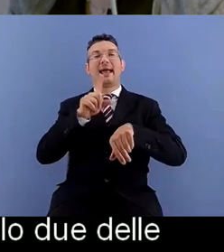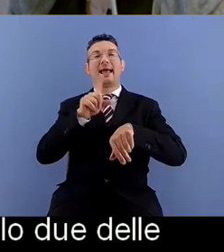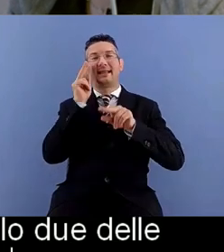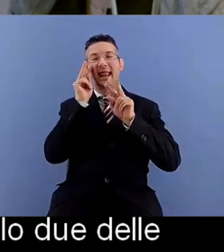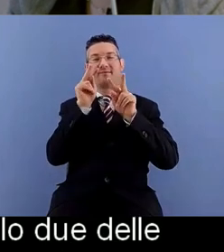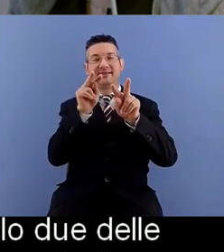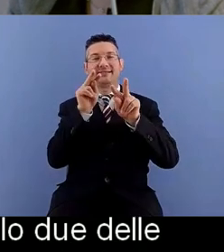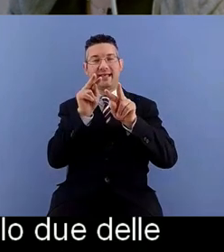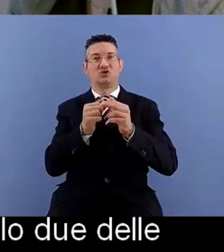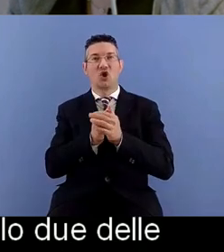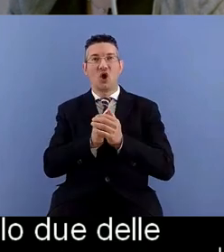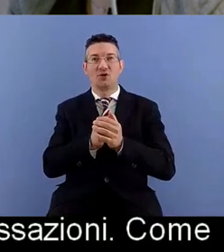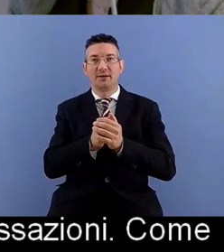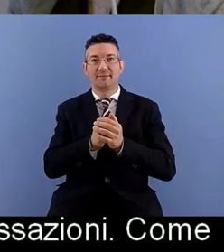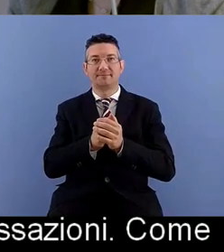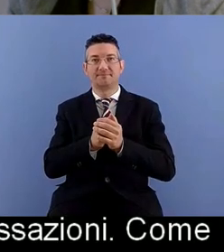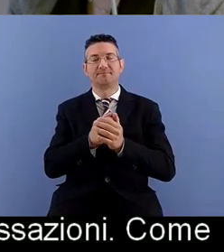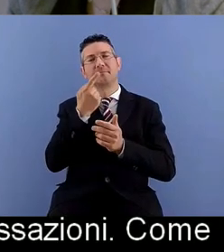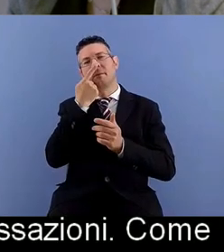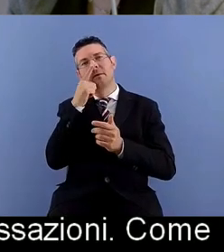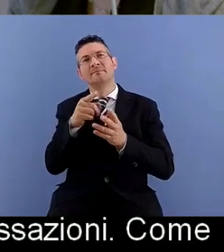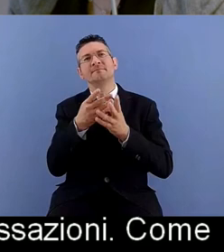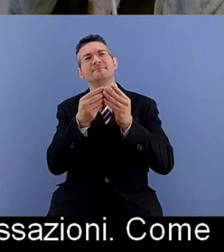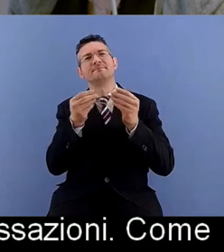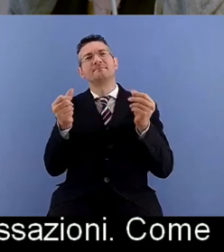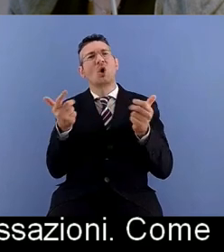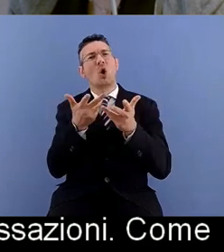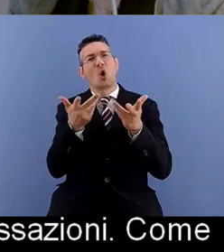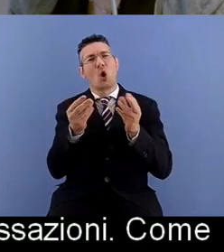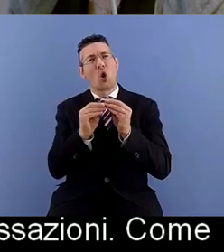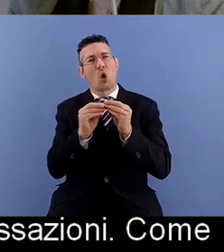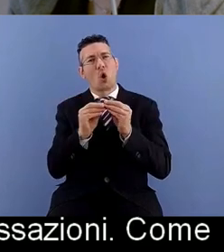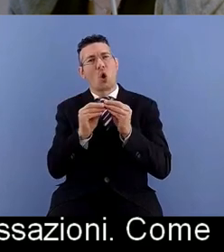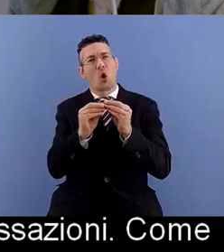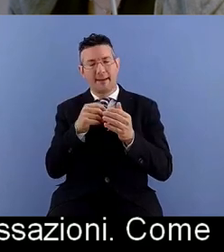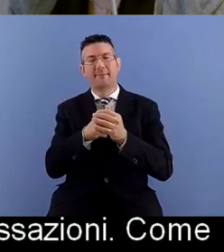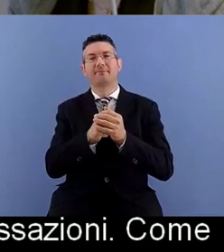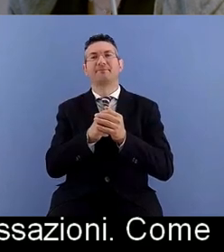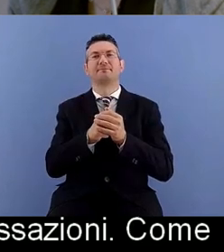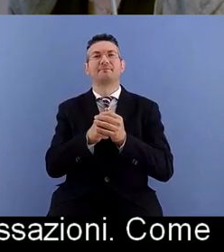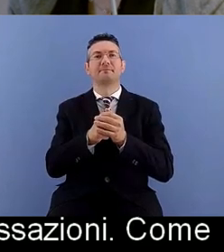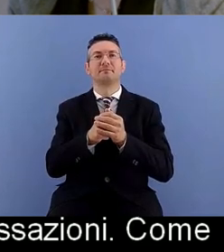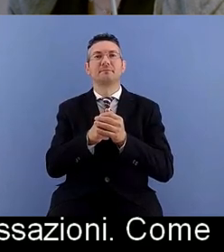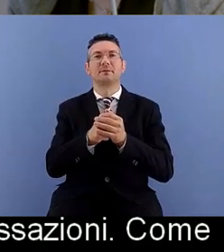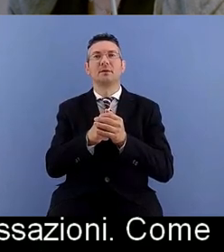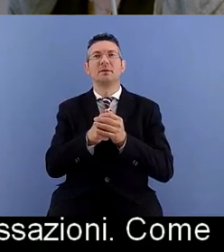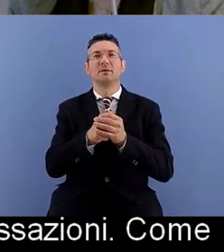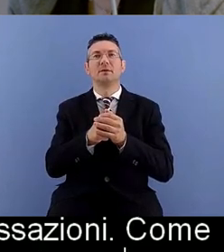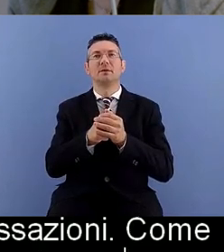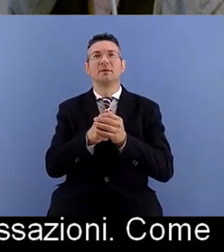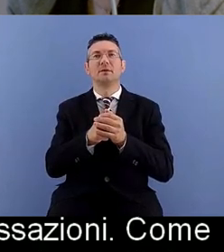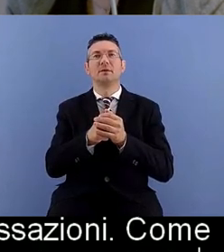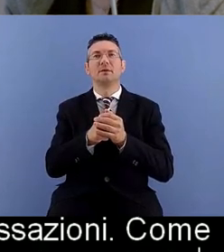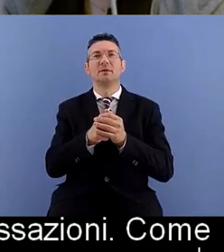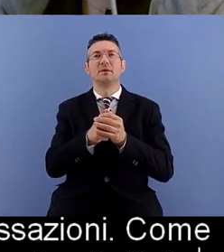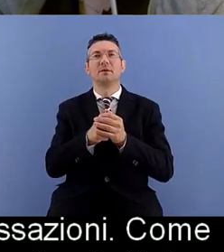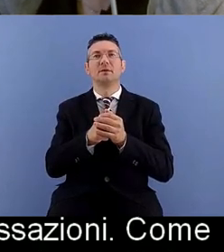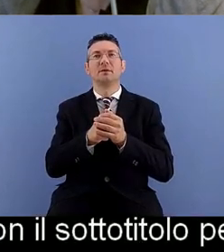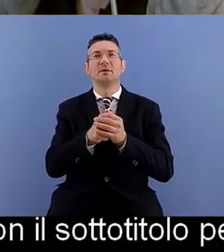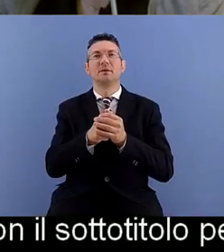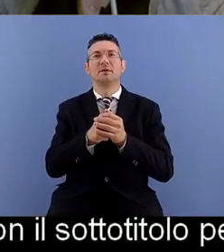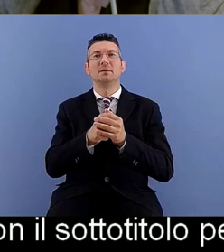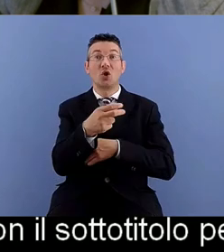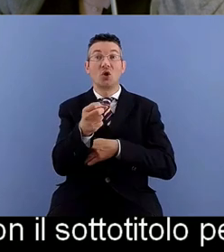risolvere quello che stiamo cercando di fare è di considerare non il sottotitolo per se stesso ma far